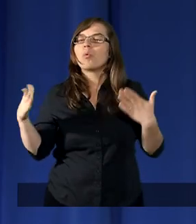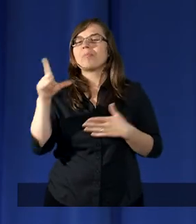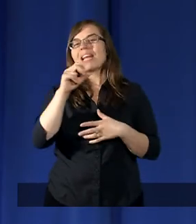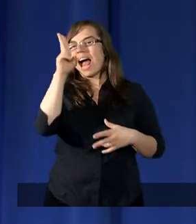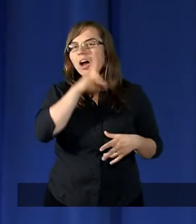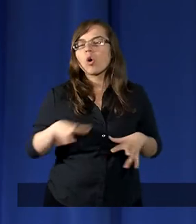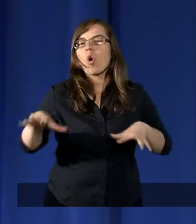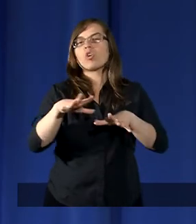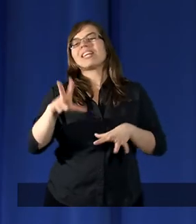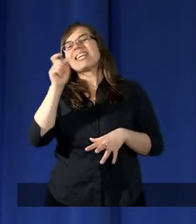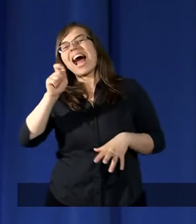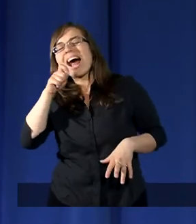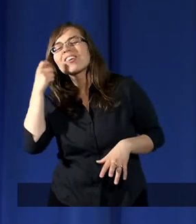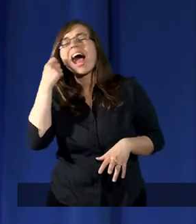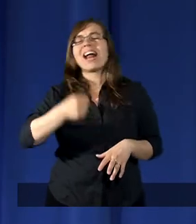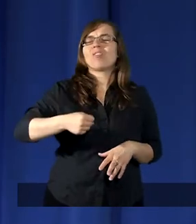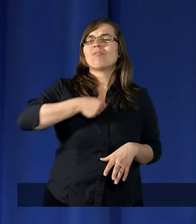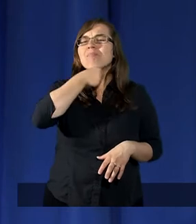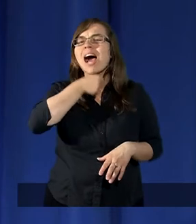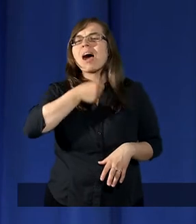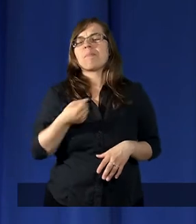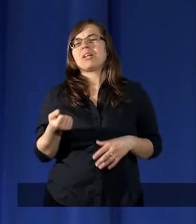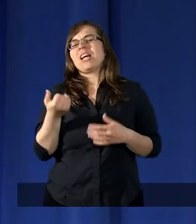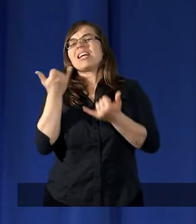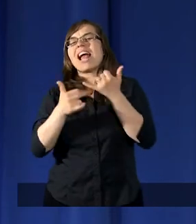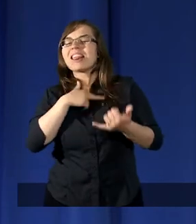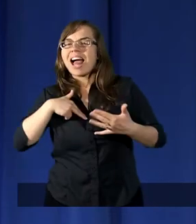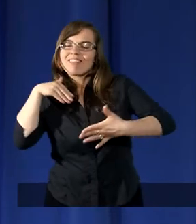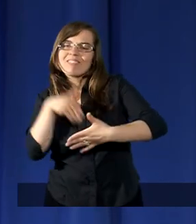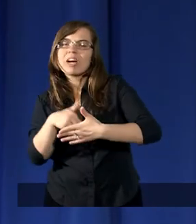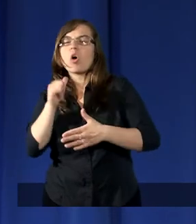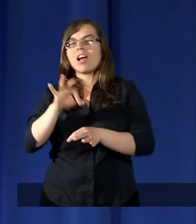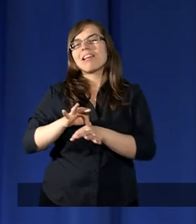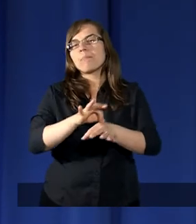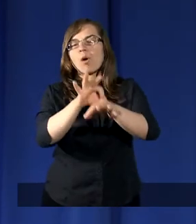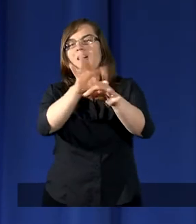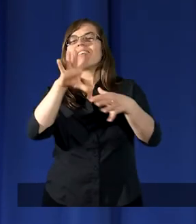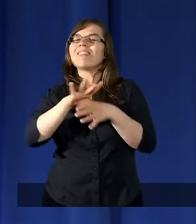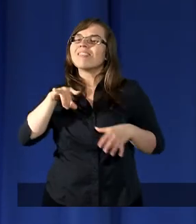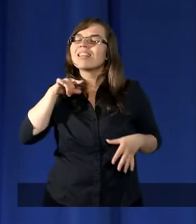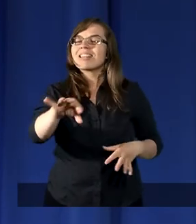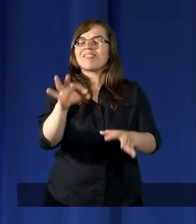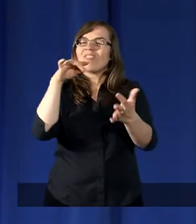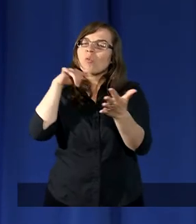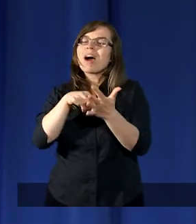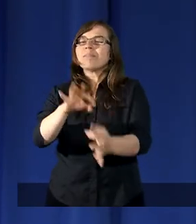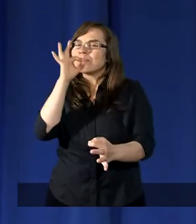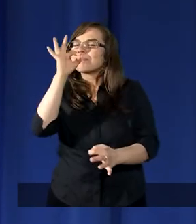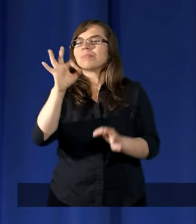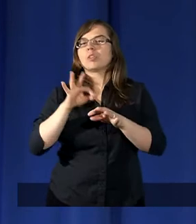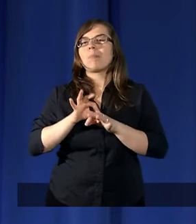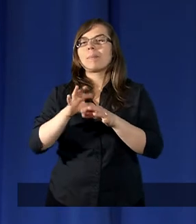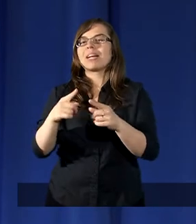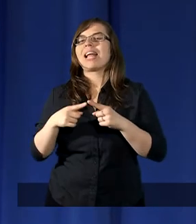dziękujmy za dziadków, za babcie, jeżeli nas wychowują i prowadzą w tym właśnie kierunku.